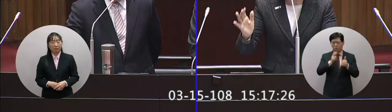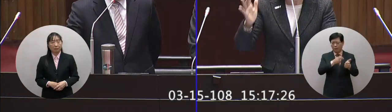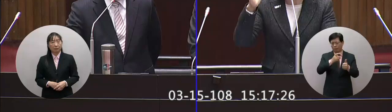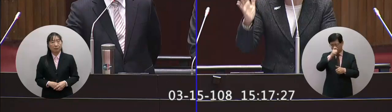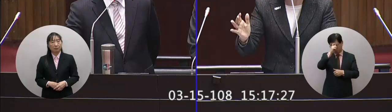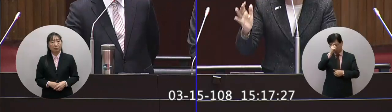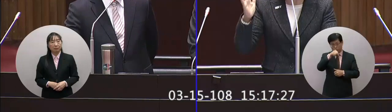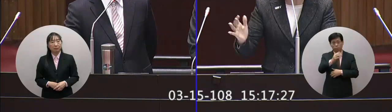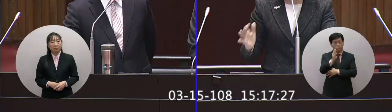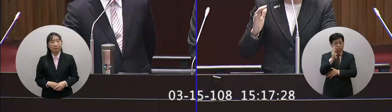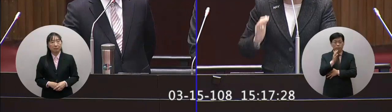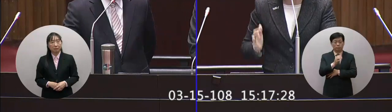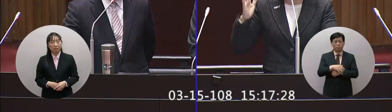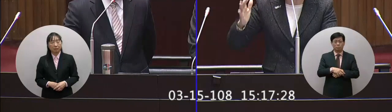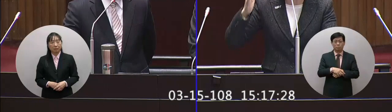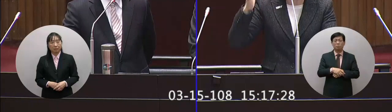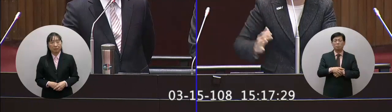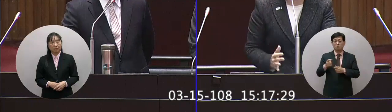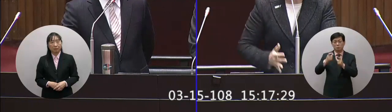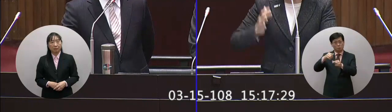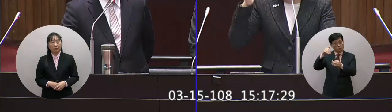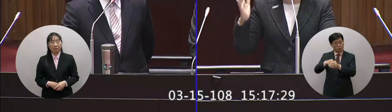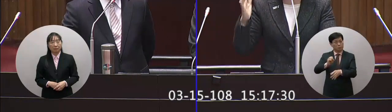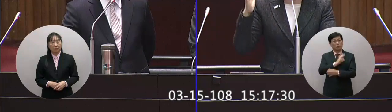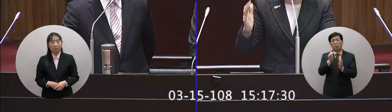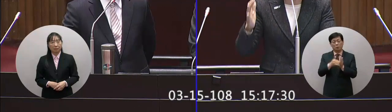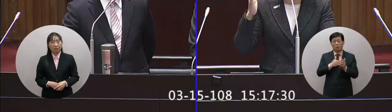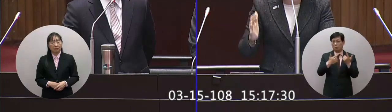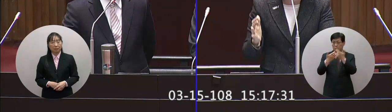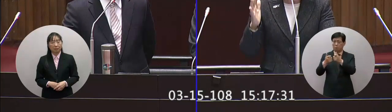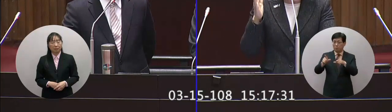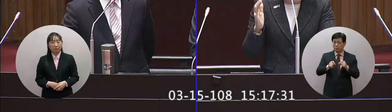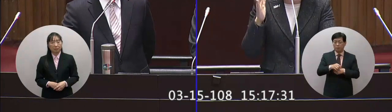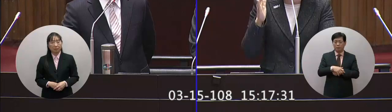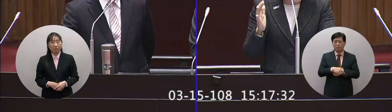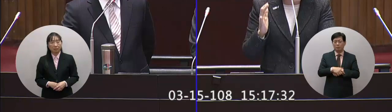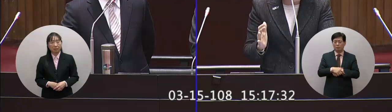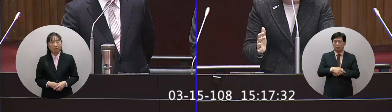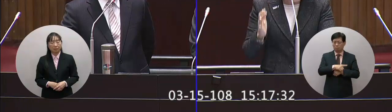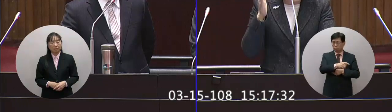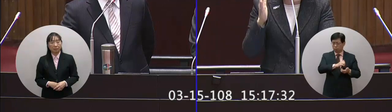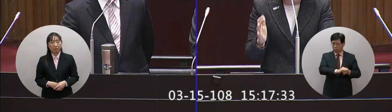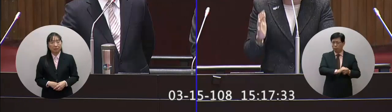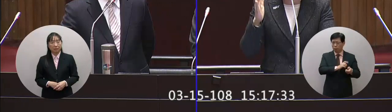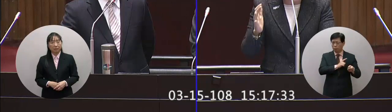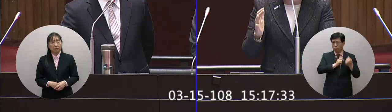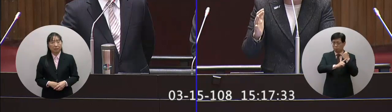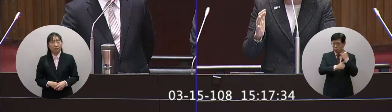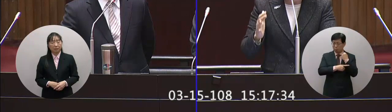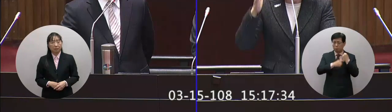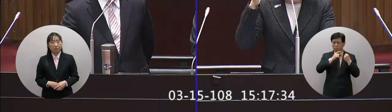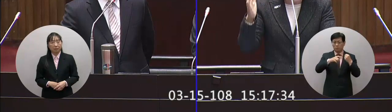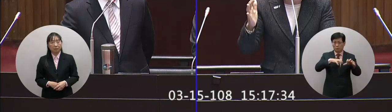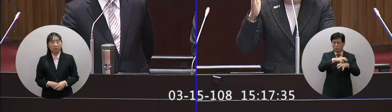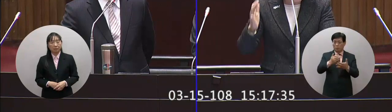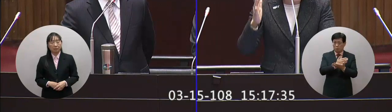你居然政府針對我們的公投結果你要回應我們公投的結果你就必須在這個修法環差